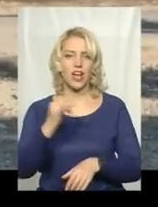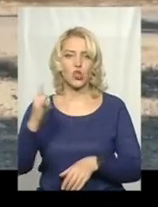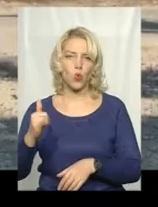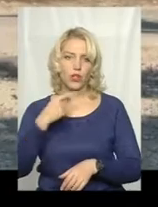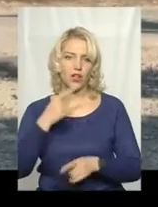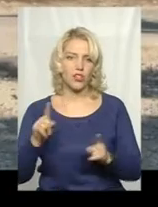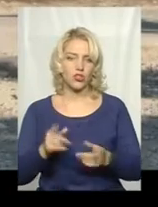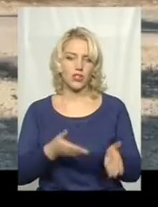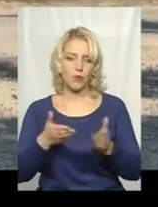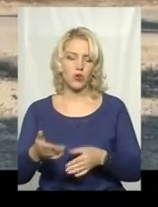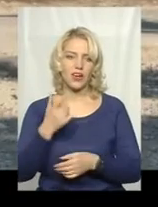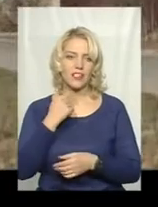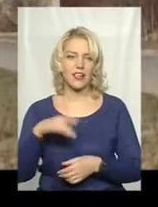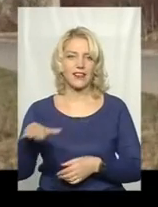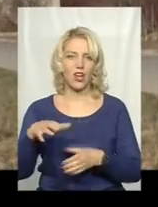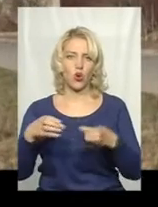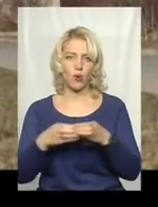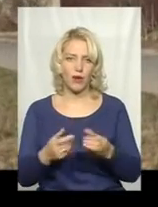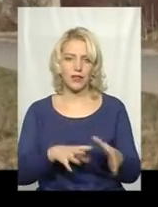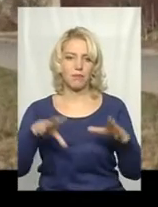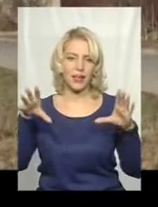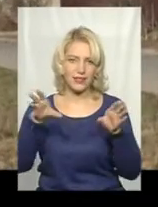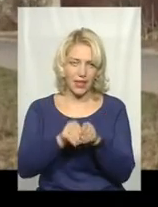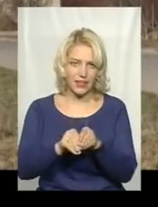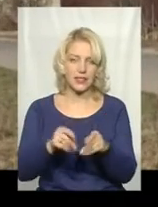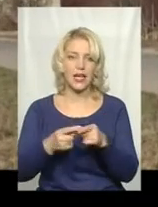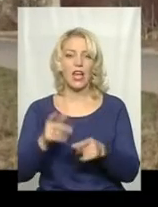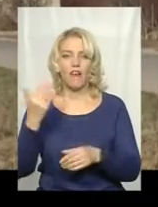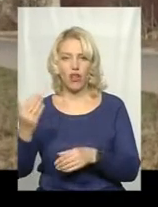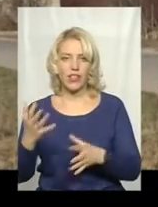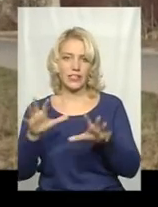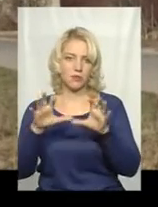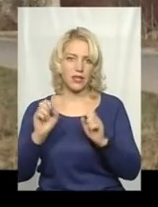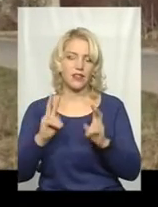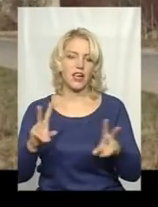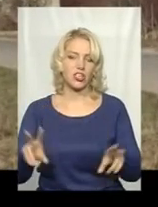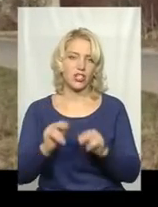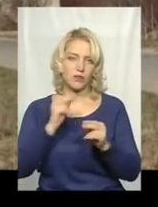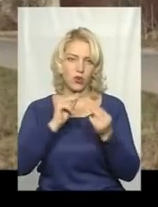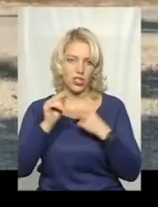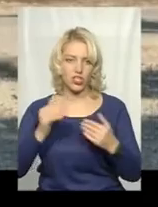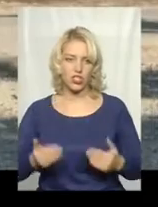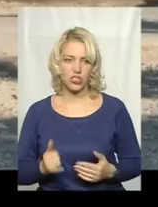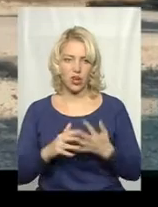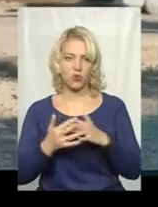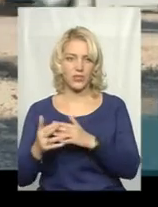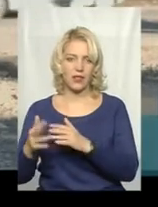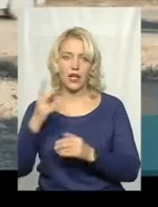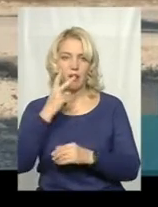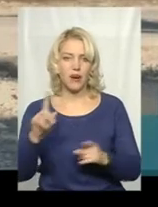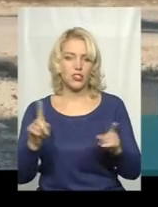запрошення Красилівської терегромади приєднатися, вона і депутати сільської ради сприйняли як шанс покращити життя в селах. Бачимо